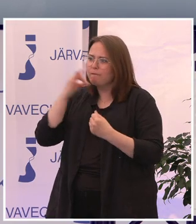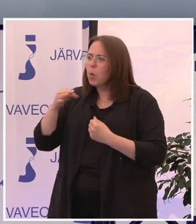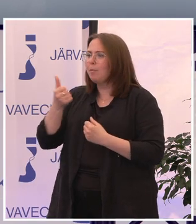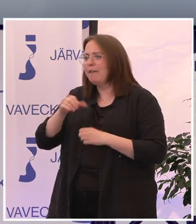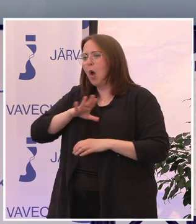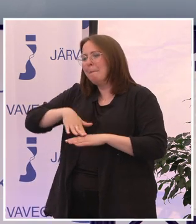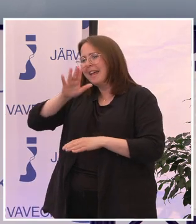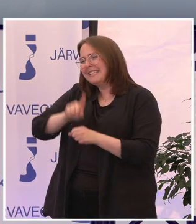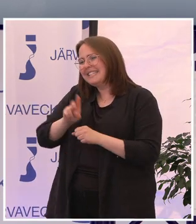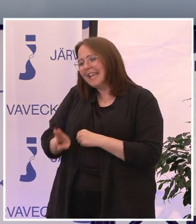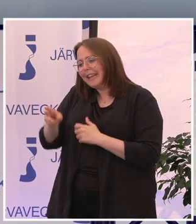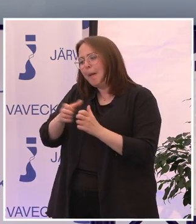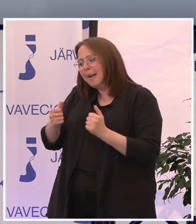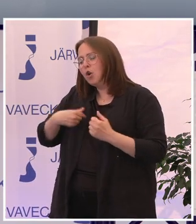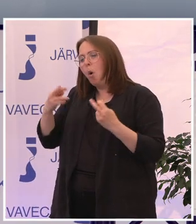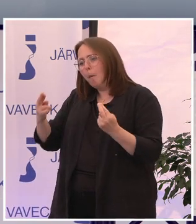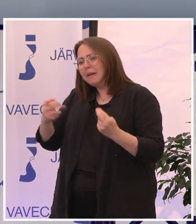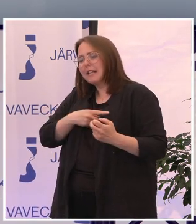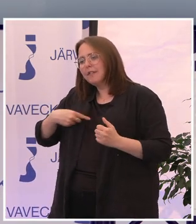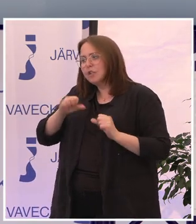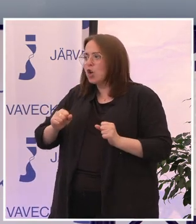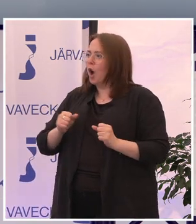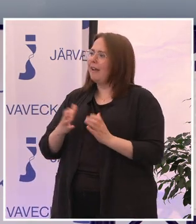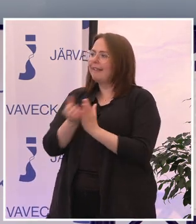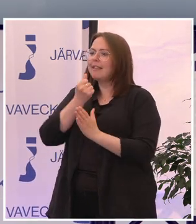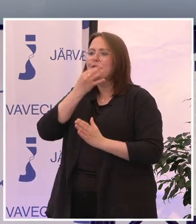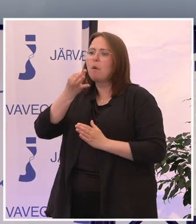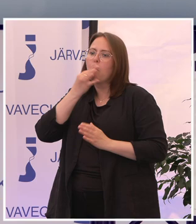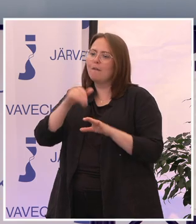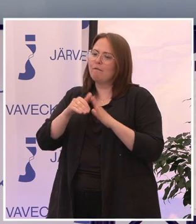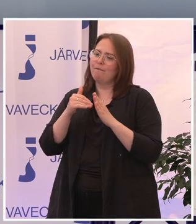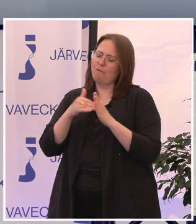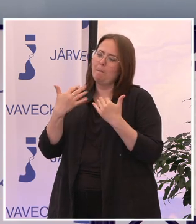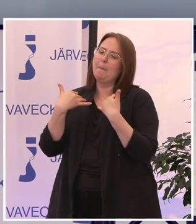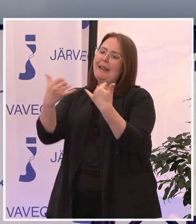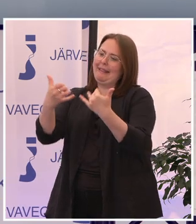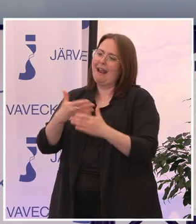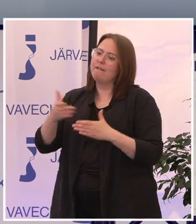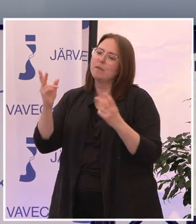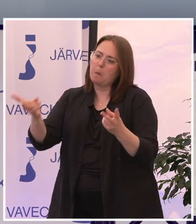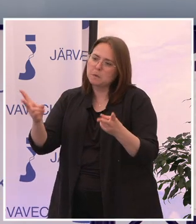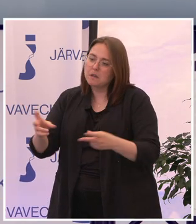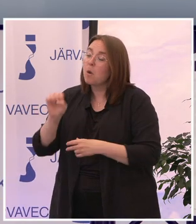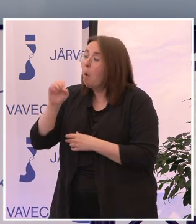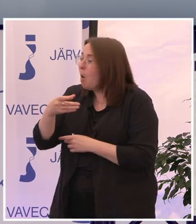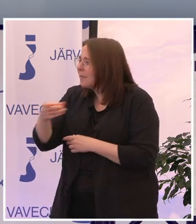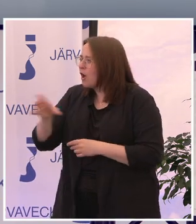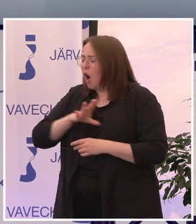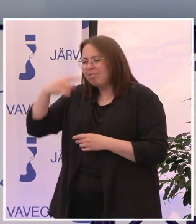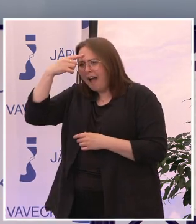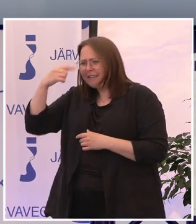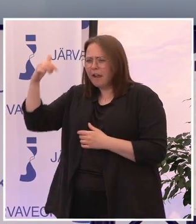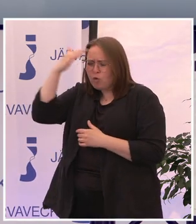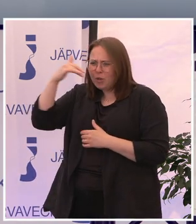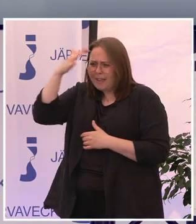Och min förhoppning är att vi dessutom ska öppna upp för frågor, alltså publikfrågor som det heter. Så är det så att ni har funderingen,